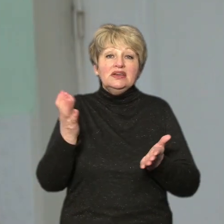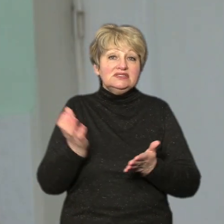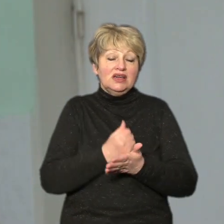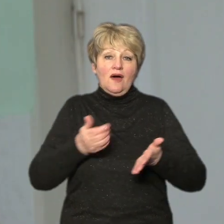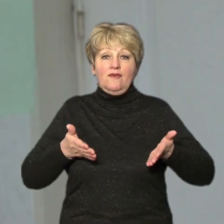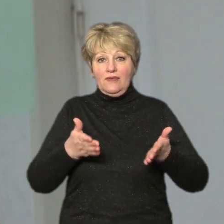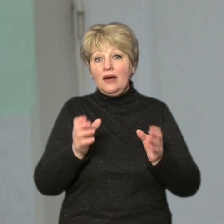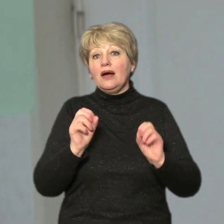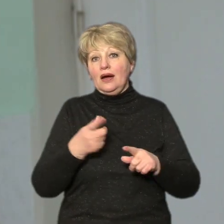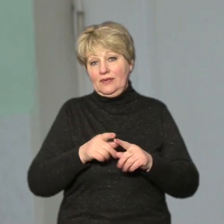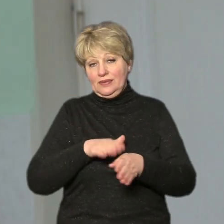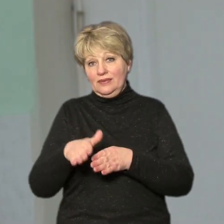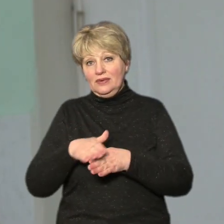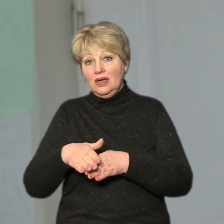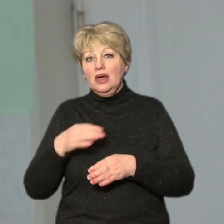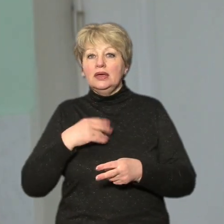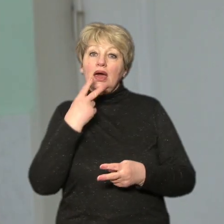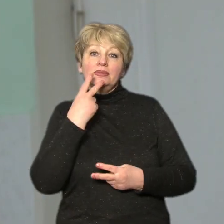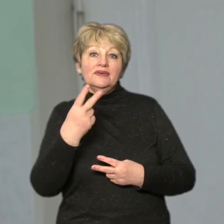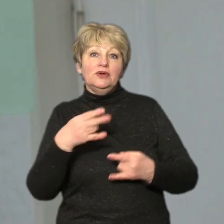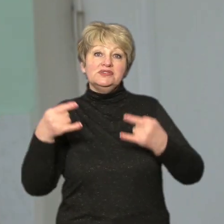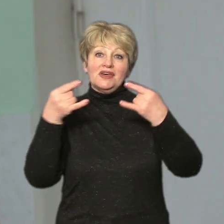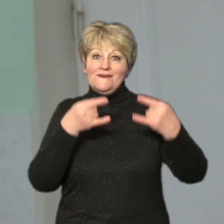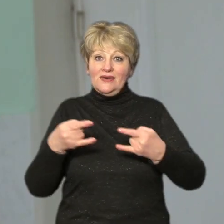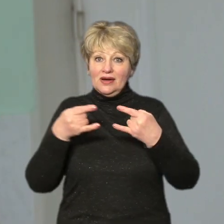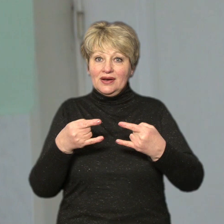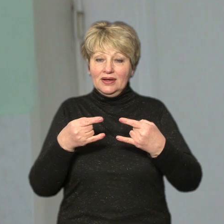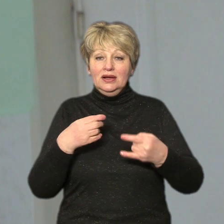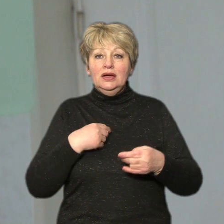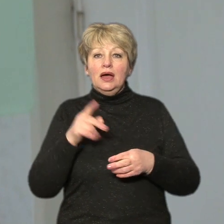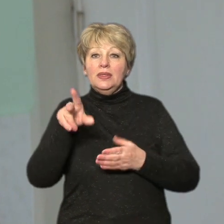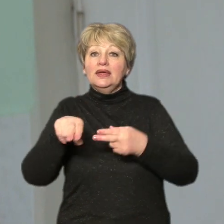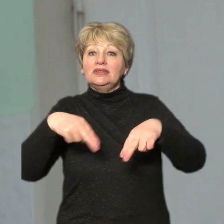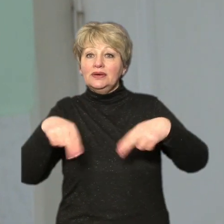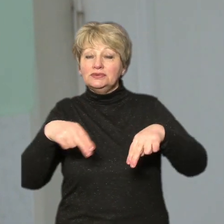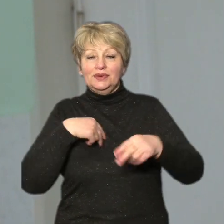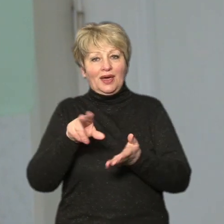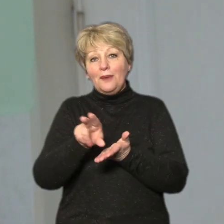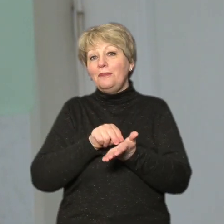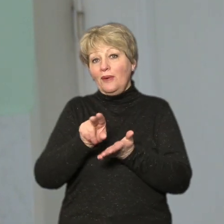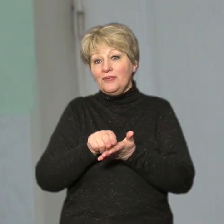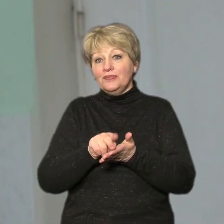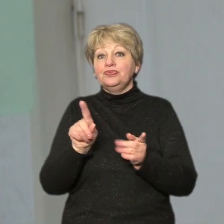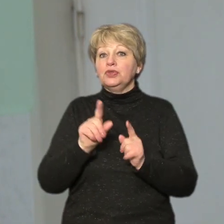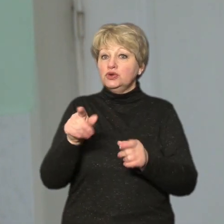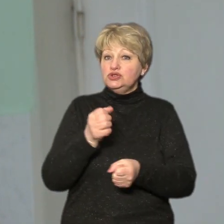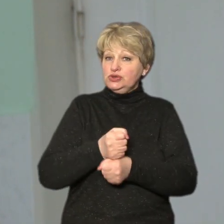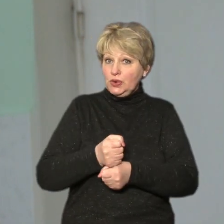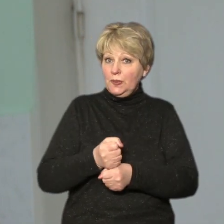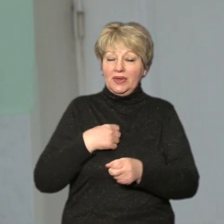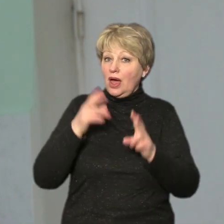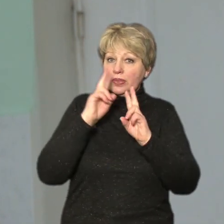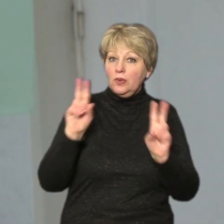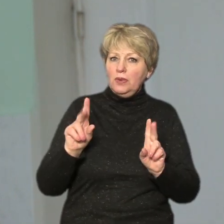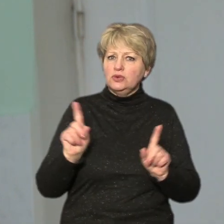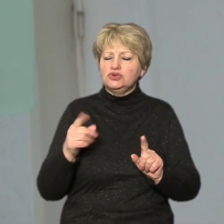Я дивлюсь в самий екран. Вони танцюють, я повторюю за ними. Якщо щось таке зроблять, те, що я не вмію,